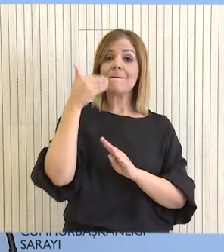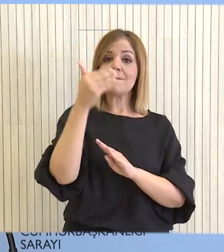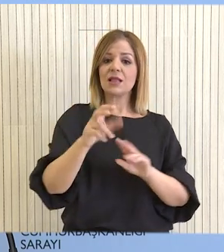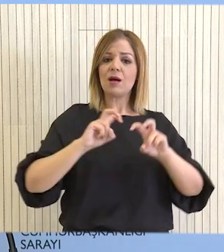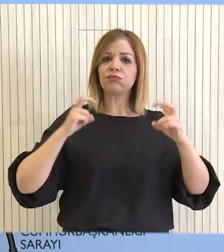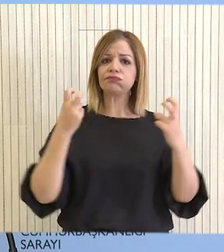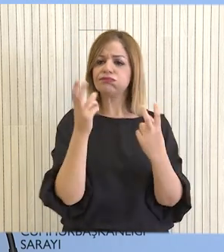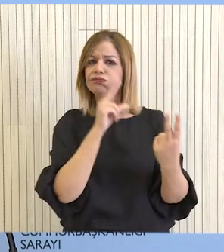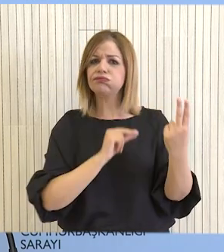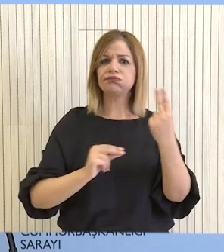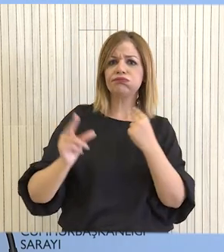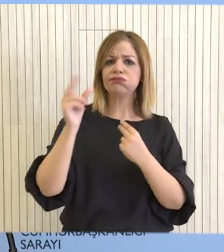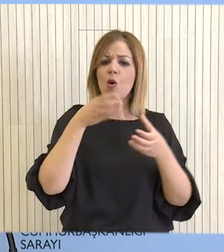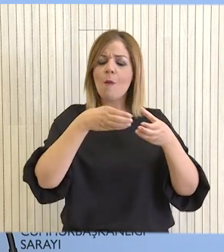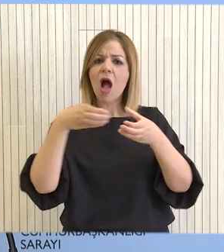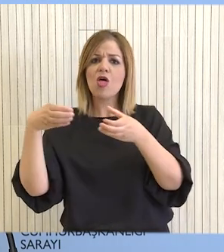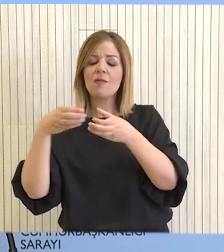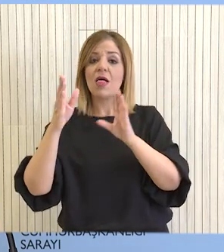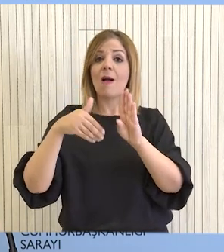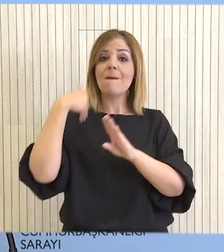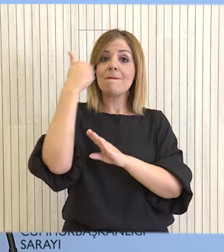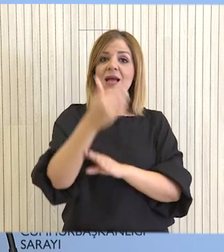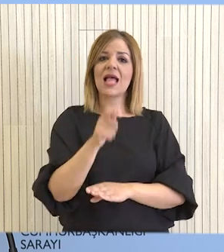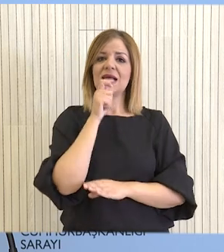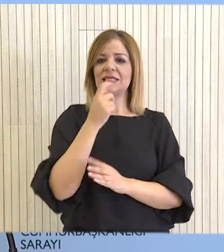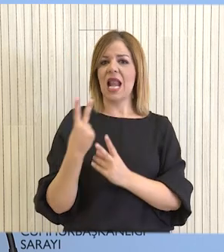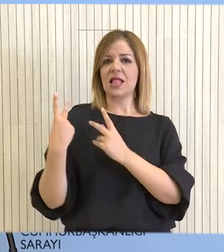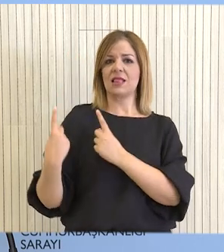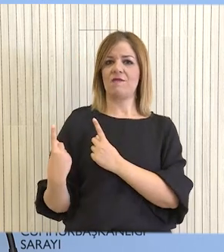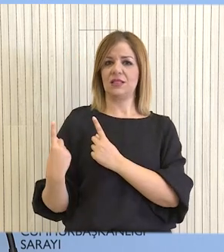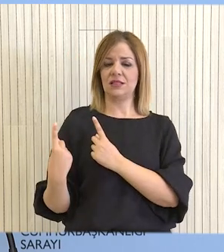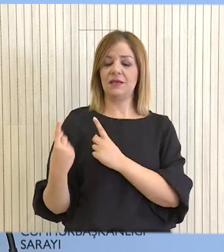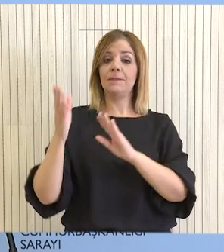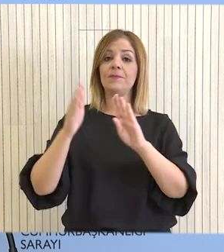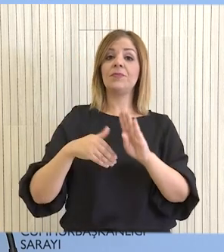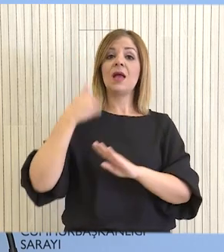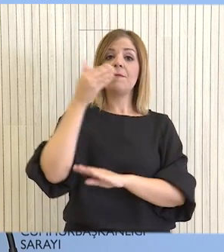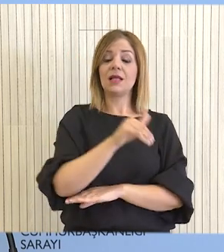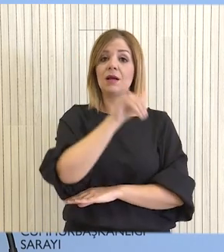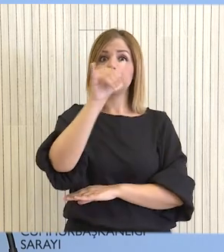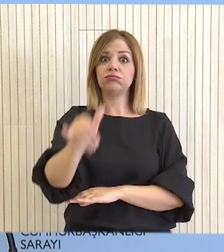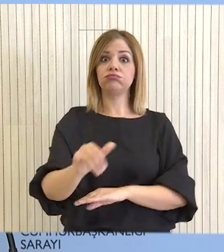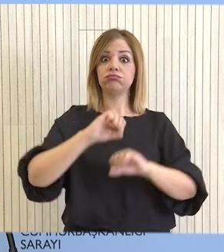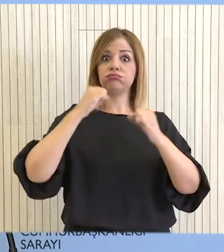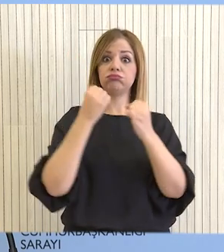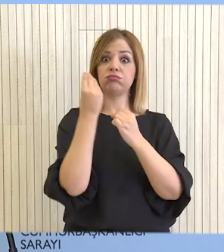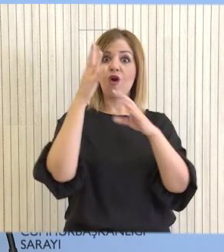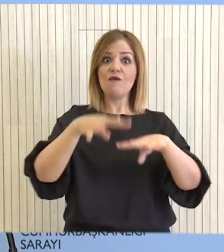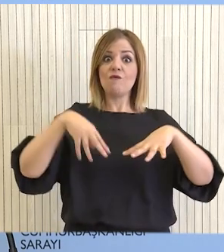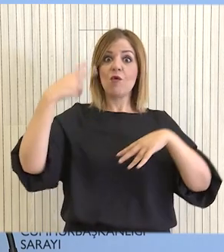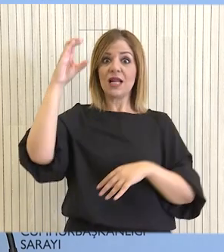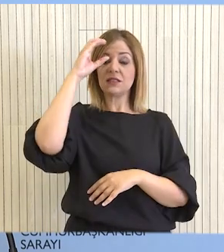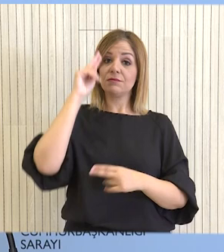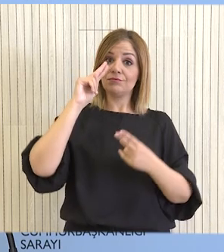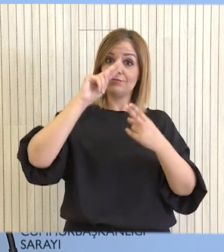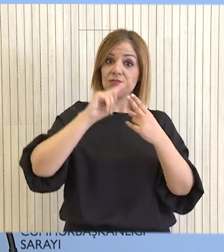διευρημένη συνάντηση των αντιπροσωπιών και ακολούθως κοινή συνέντευξη τύπου. Στη συνέχεια θα μεταβεί στην Εθνοσυνέλευση της Σερβίας, όπου θα συναντηθεί με